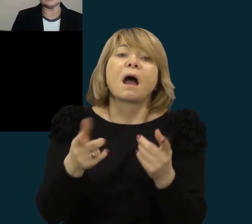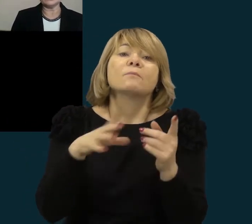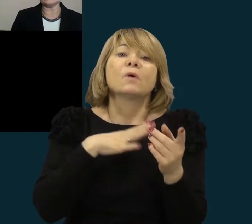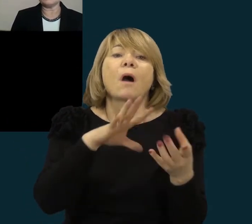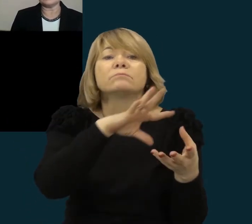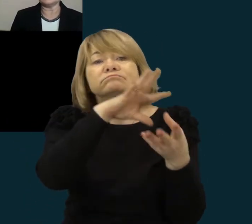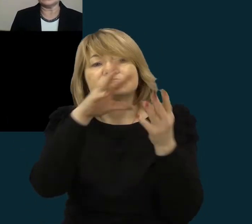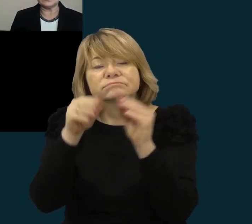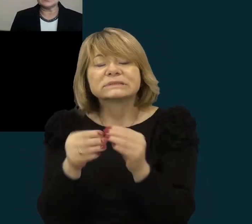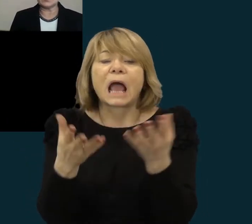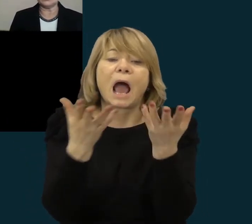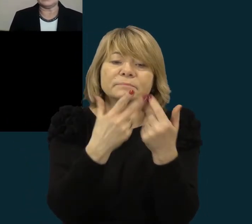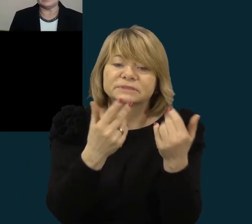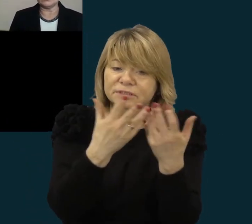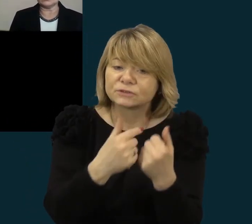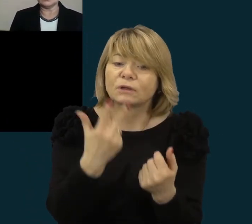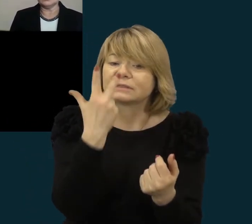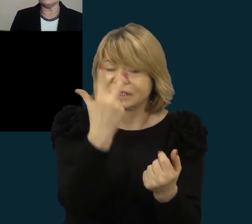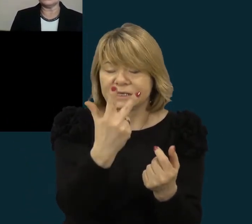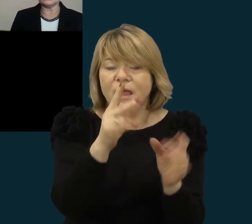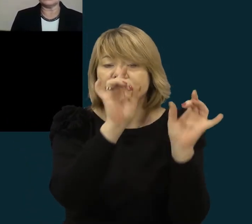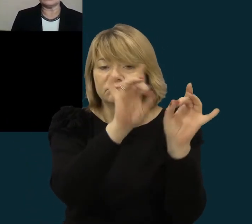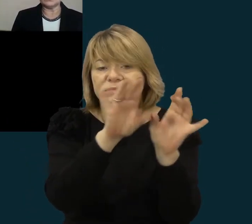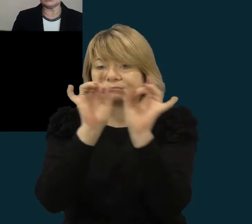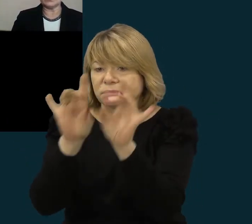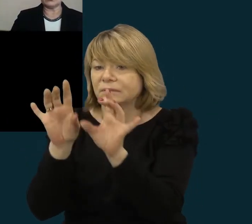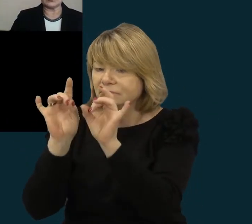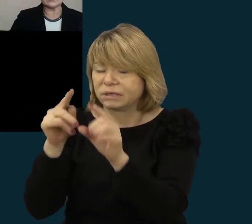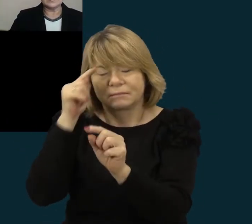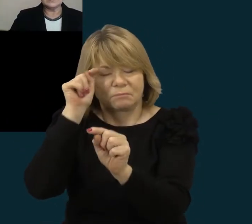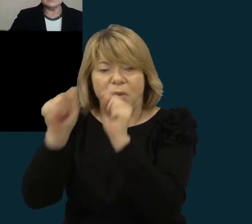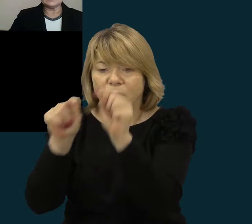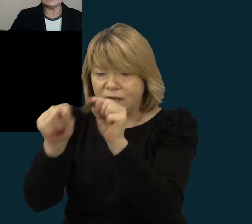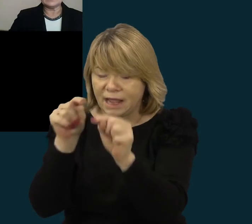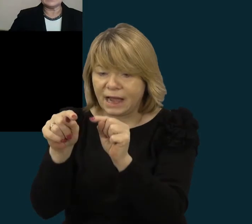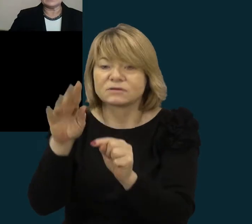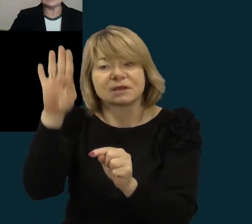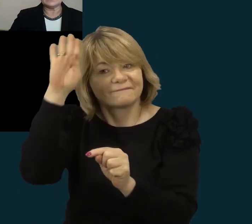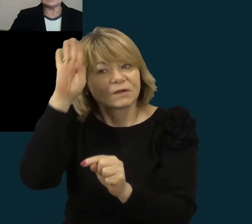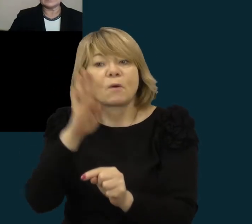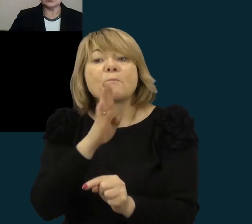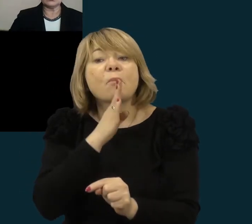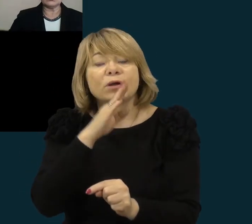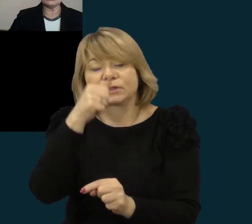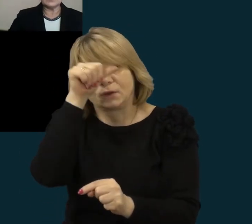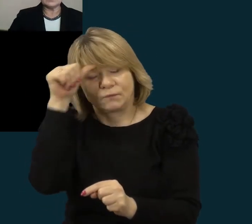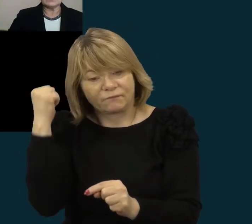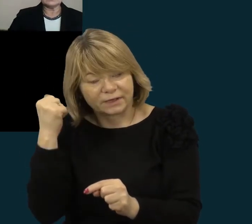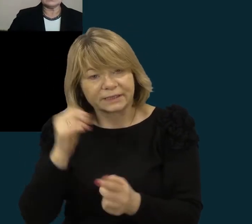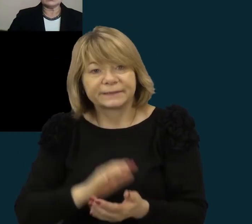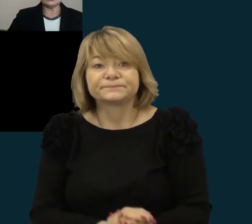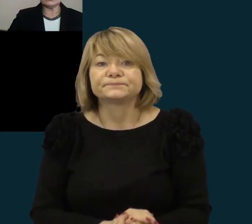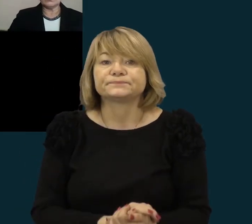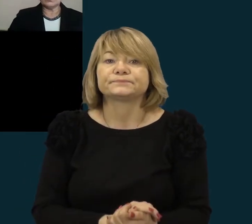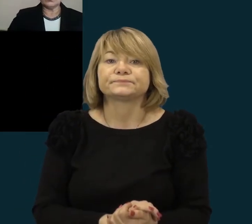nustatyti to meto tris populiariausius moterų ir vyrų vardus. Tai rezultatas mūsų